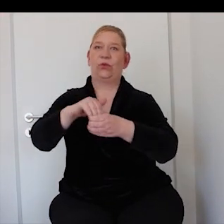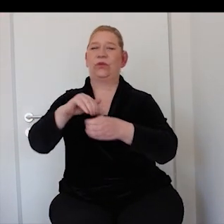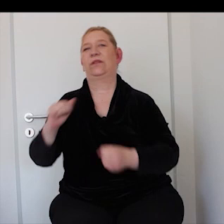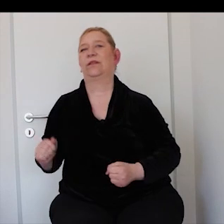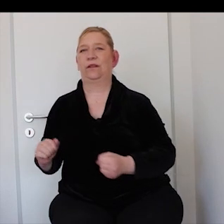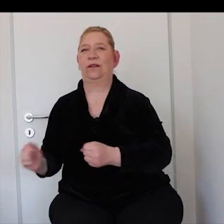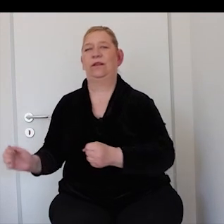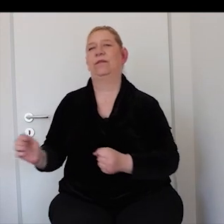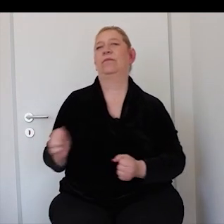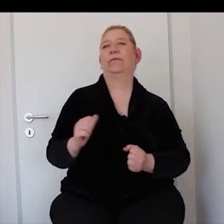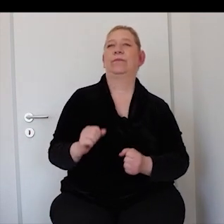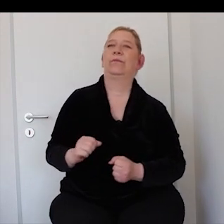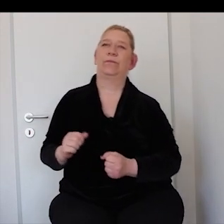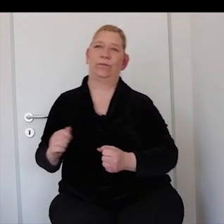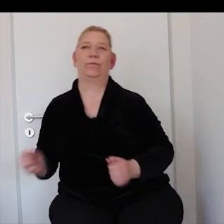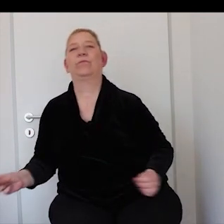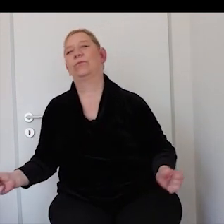alle mehr Inklusion